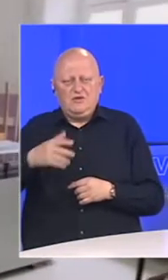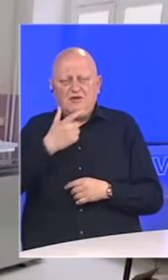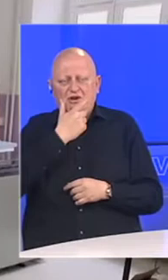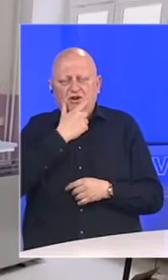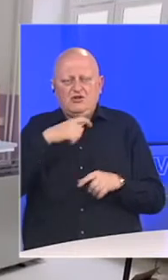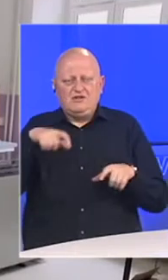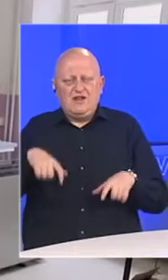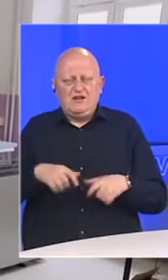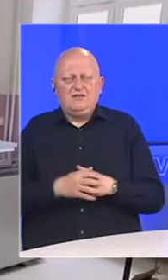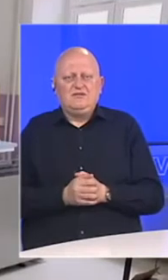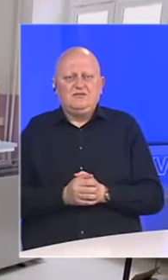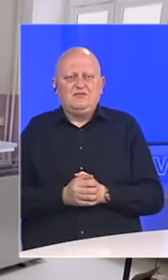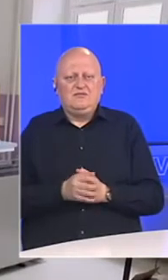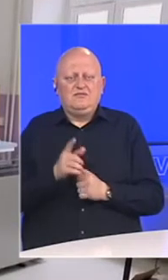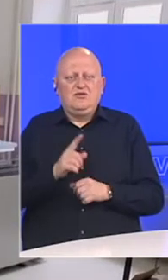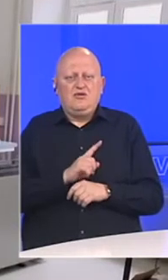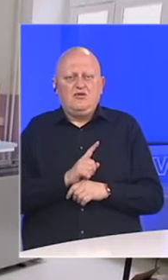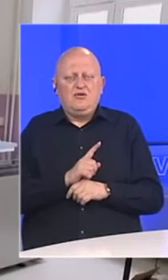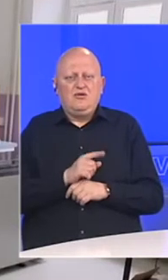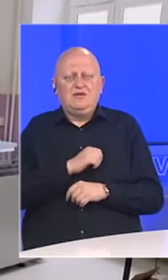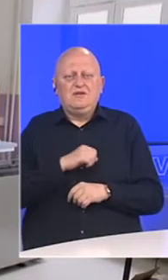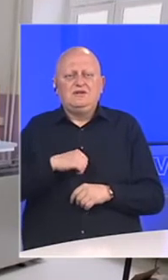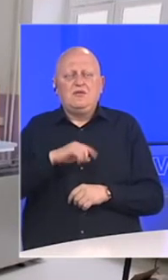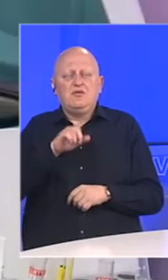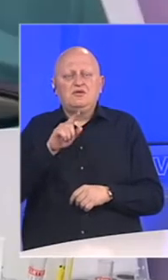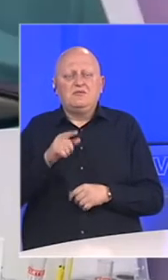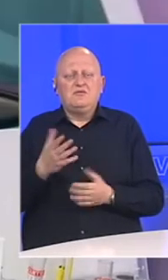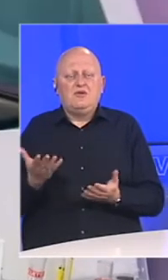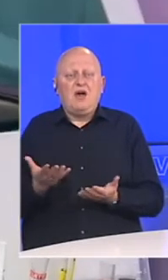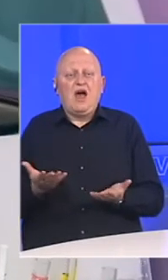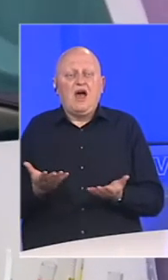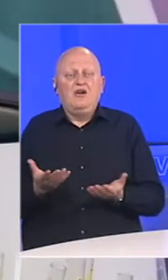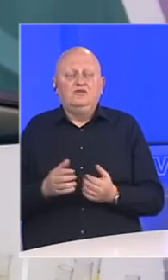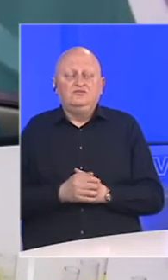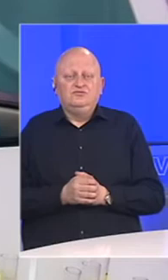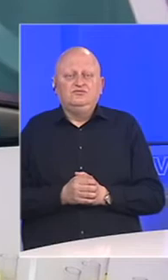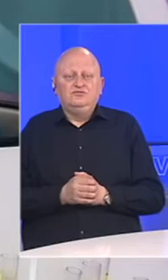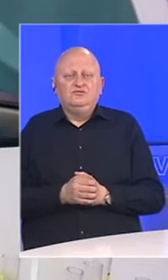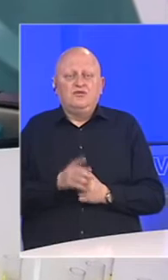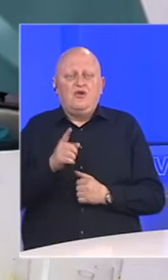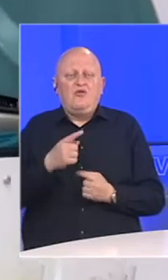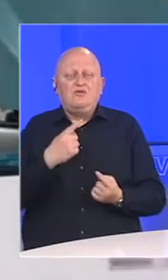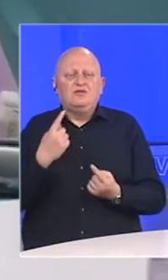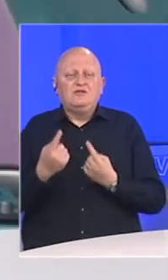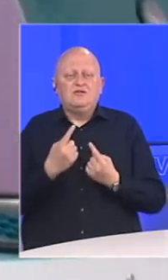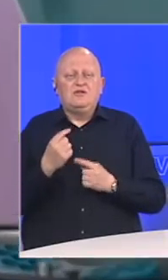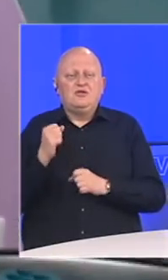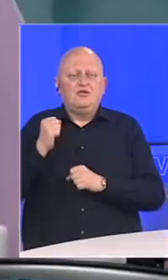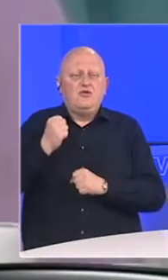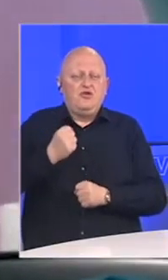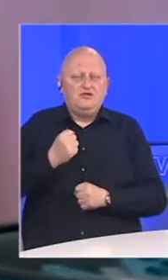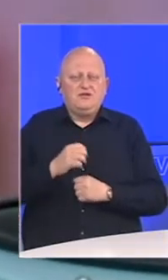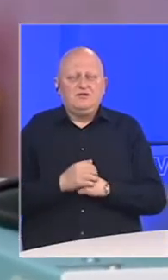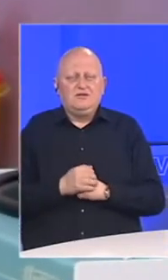starima. I onda u jednom momentu smo se samo zapitali kako sa ovom situacijom se nose